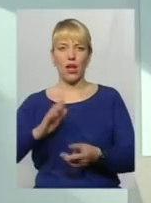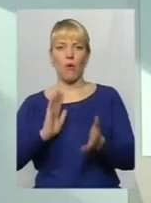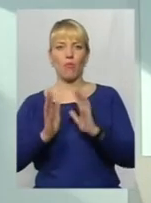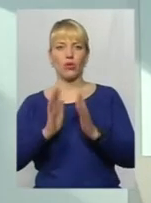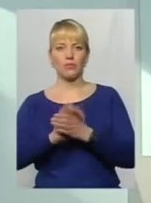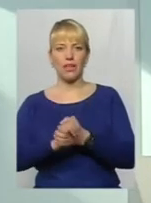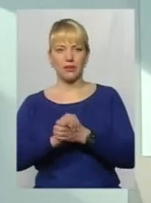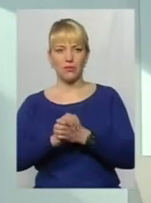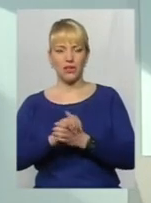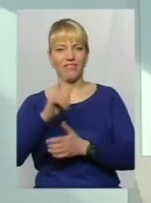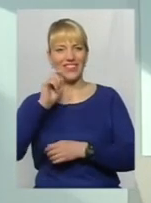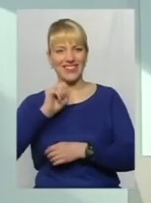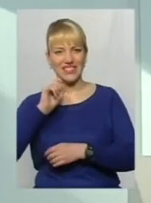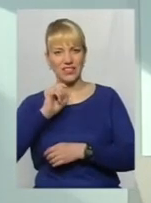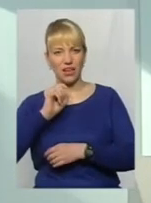Вінницька.